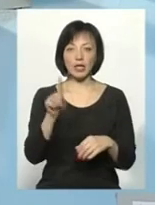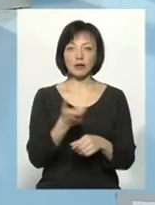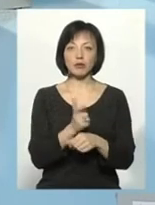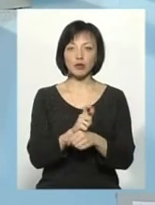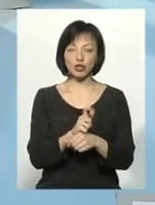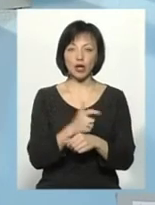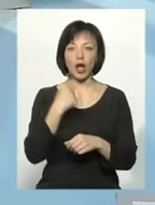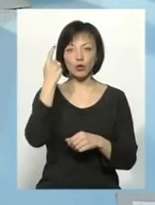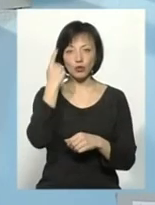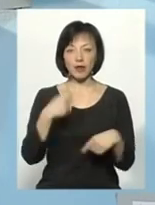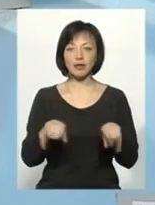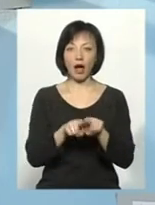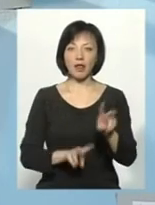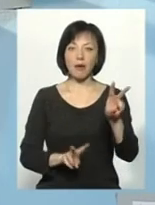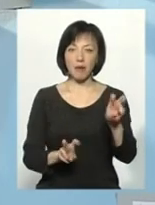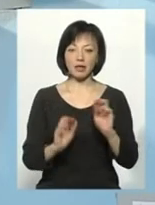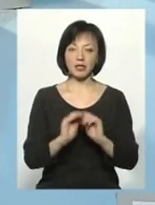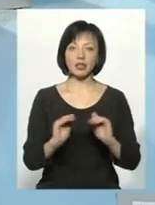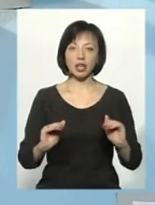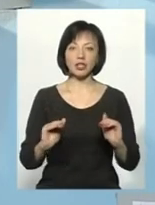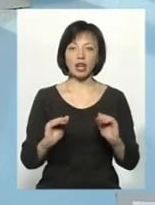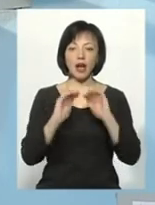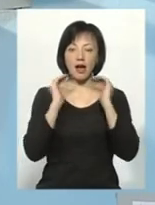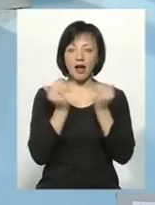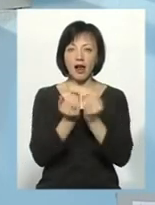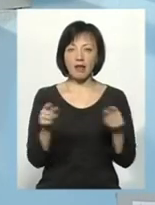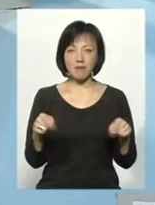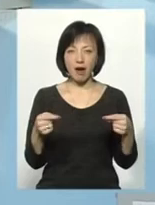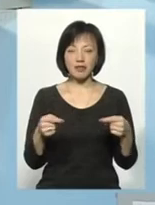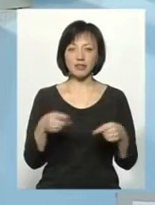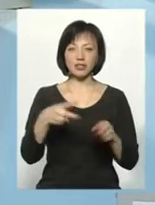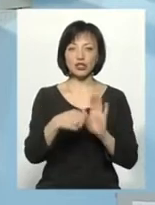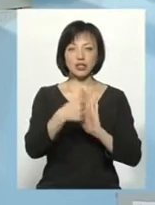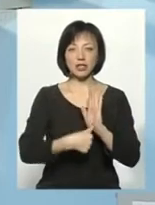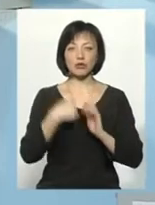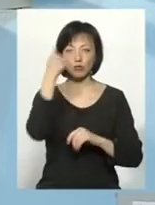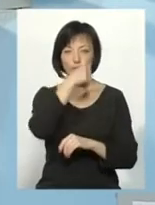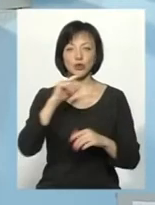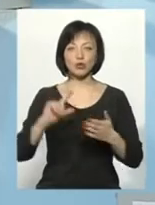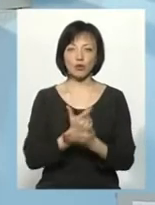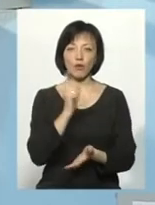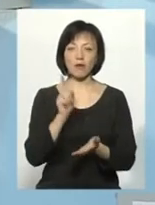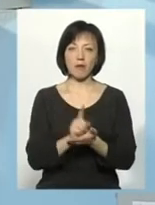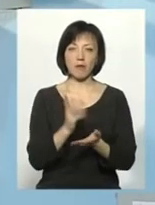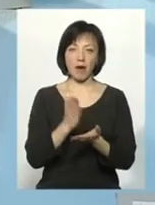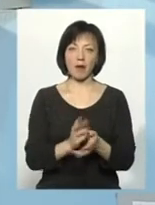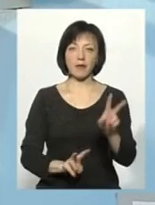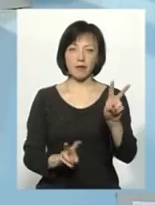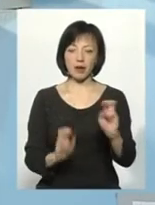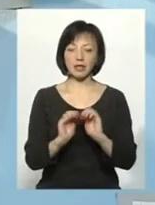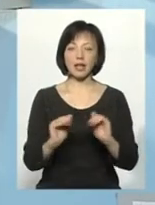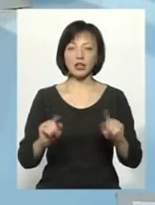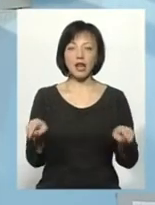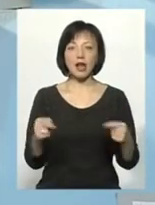я думаю, що така тематика, як дитяча реанімація, а в 2016 році знов ми маємо таку тематику, дитяча